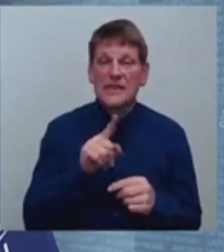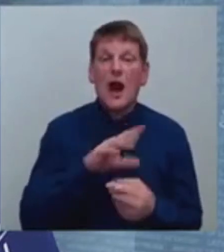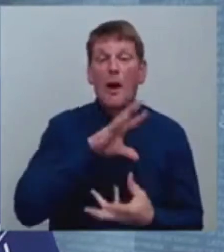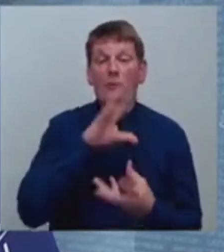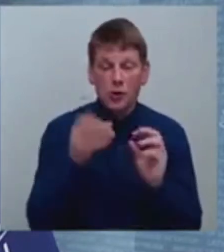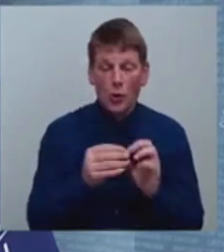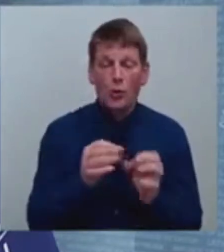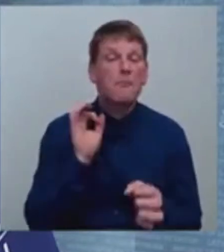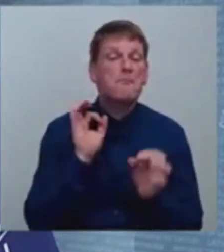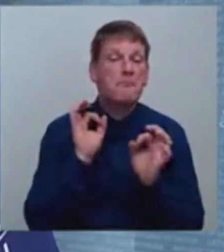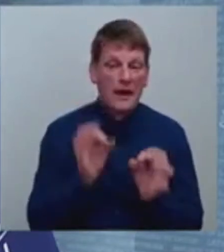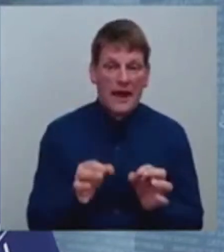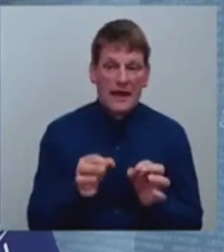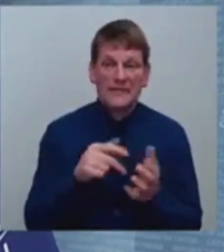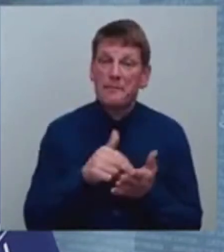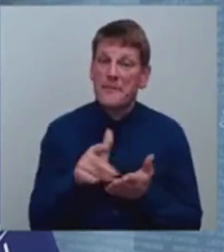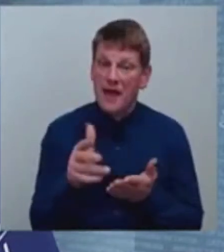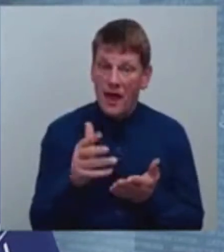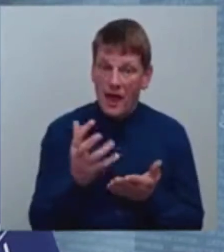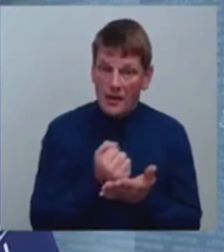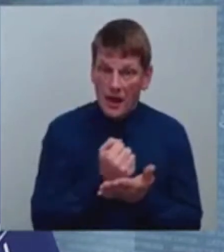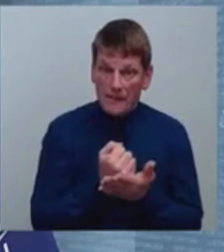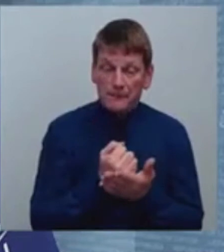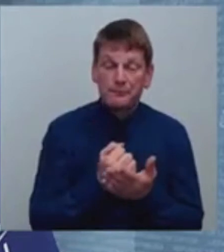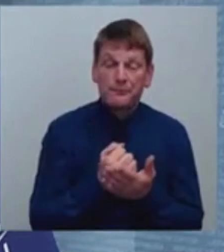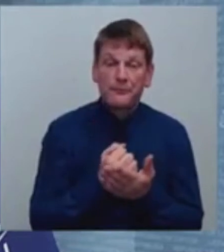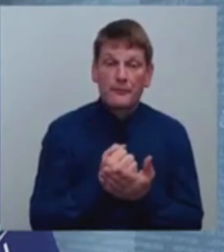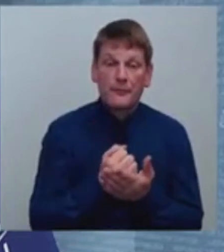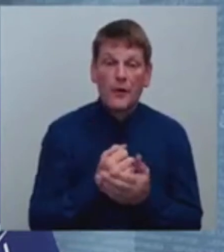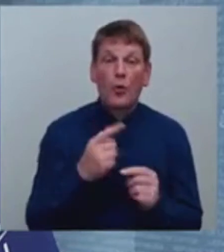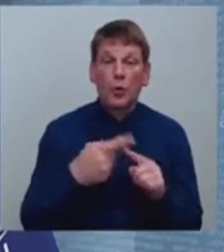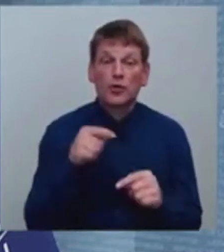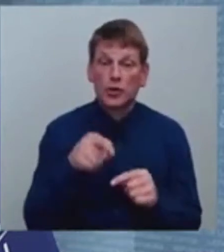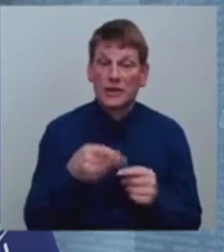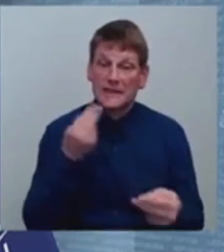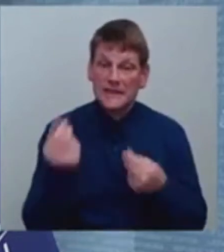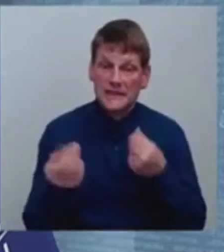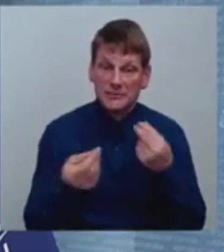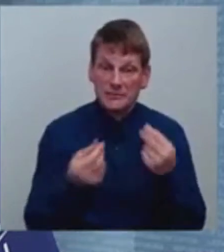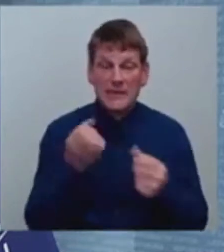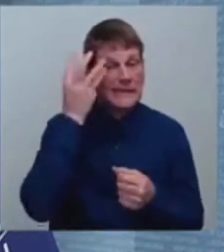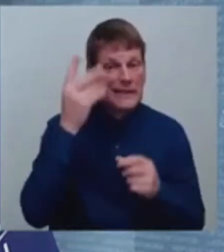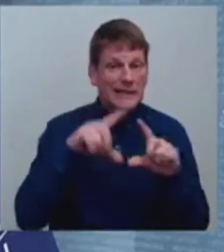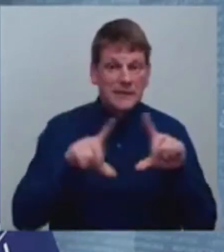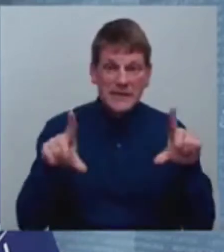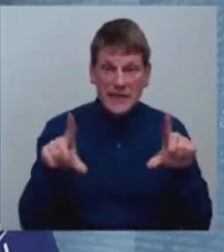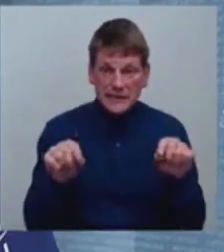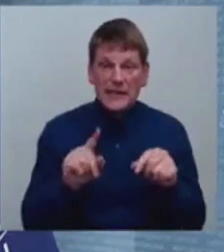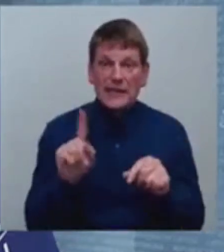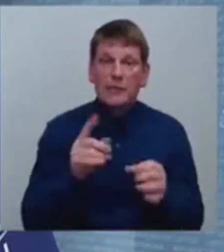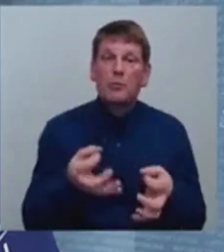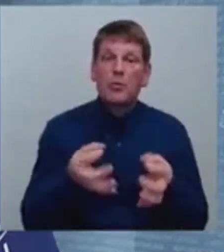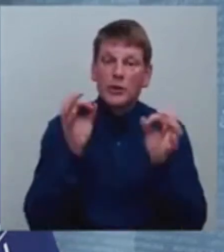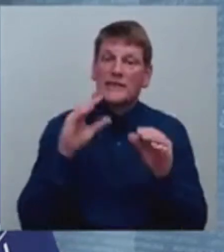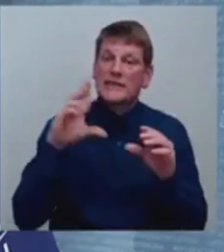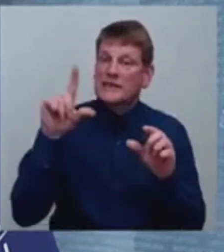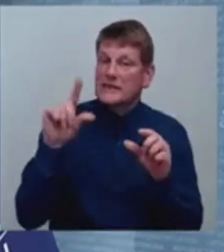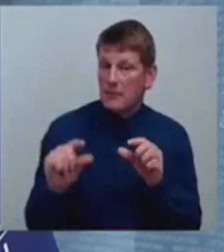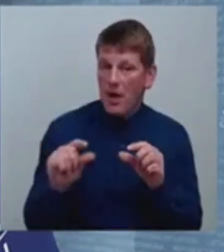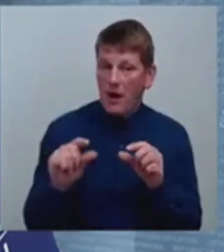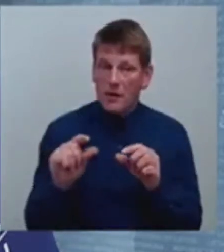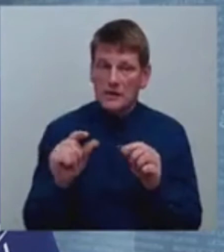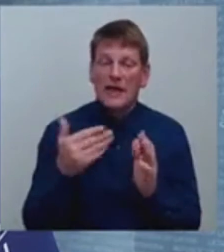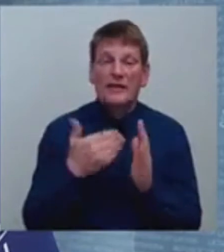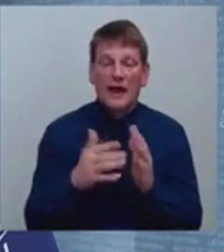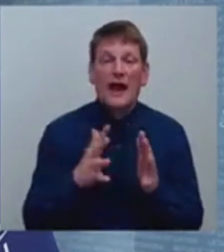pareizi pieeja, savukārt, un tad šīs izmaksas izglītības iestādē ir būtiski zemāks nekā